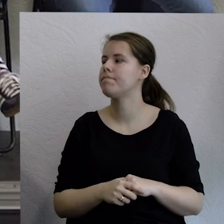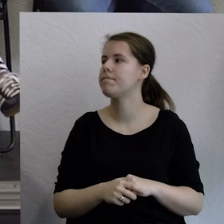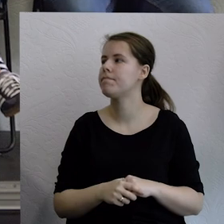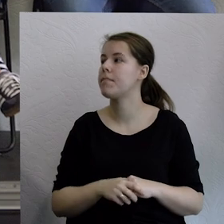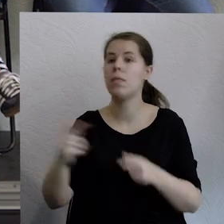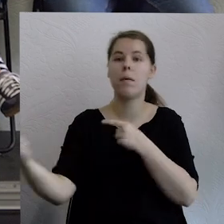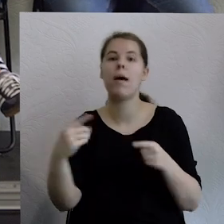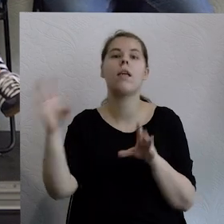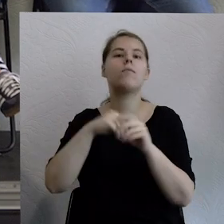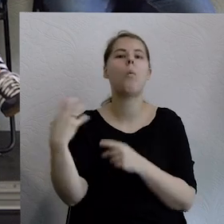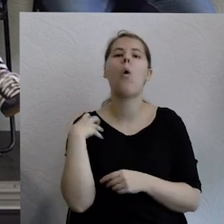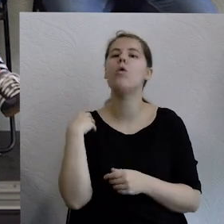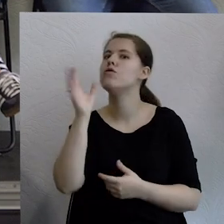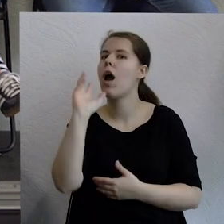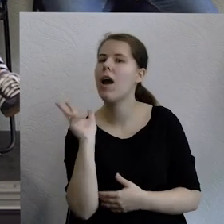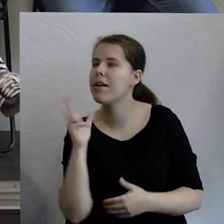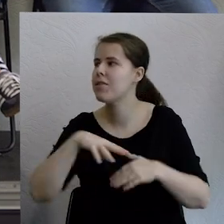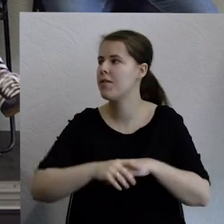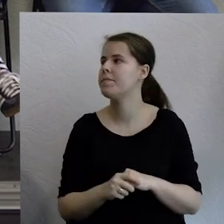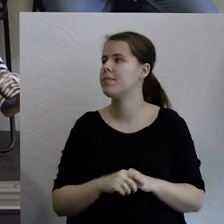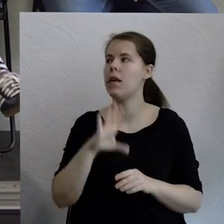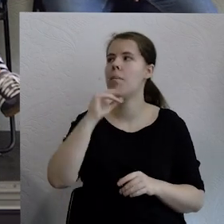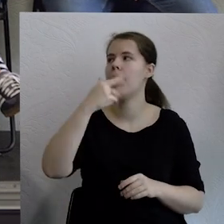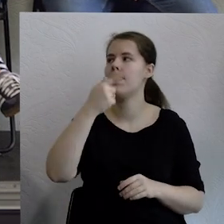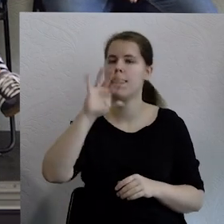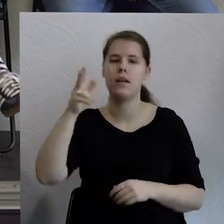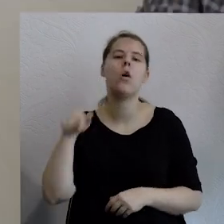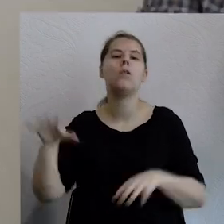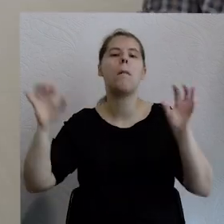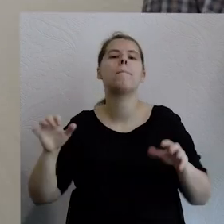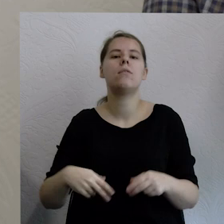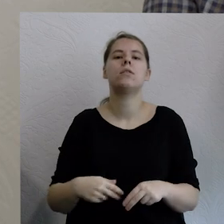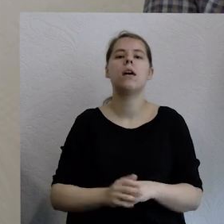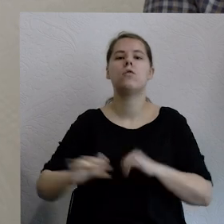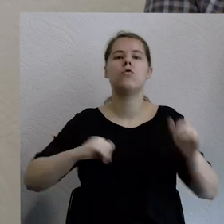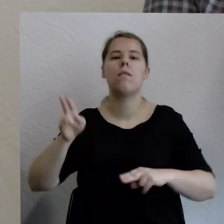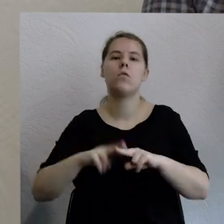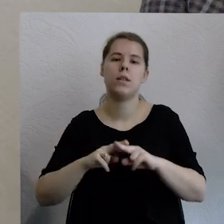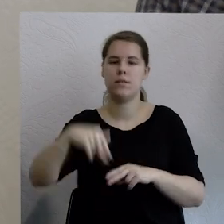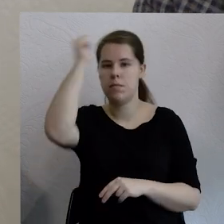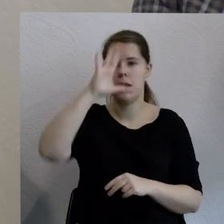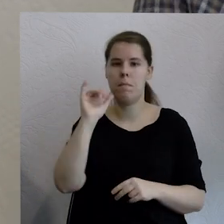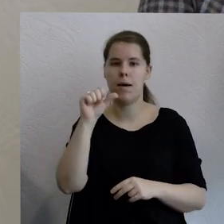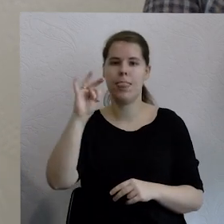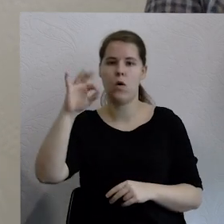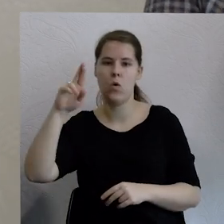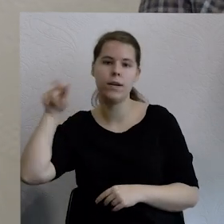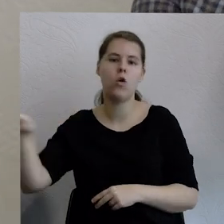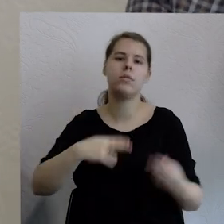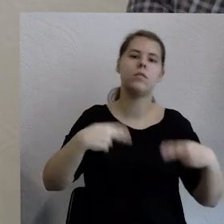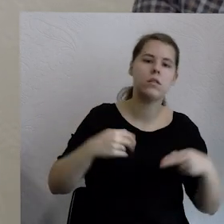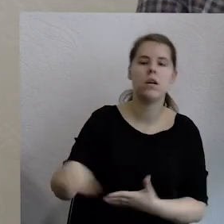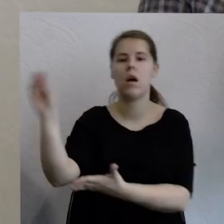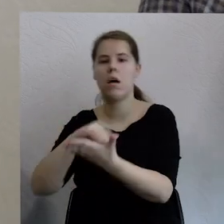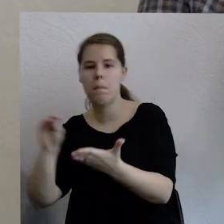i brali udział Edwin Bendyk, prezes zarządu fundacji imienia Stefana Batorego, dziennikarz, pisarz,